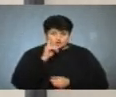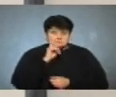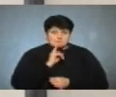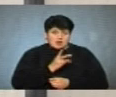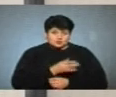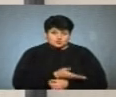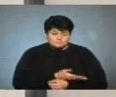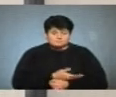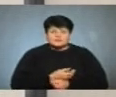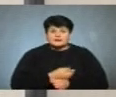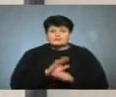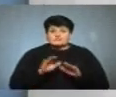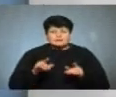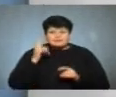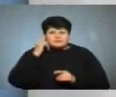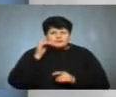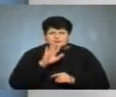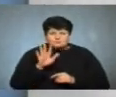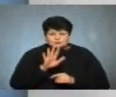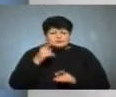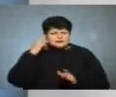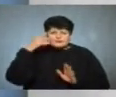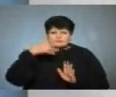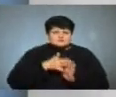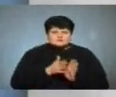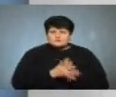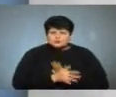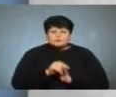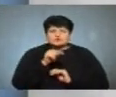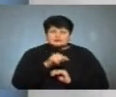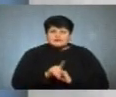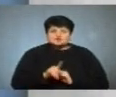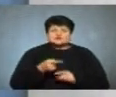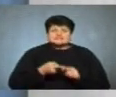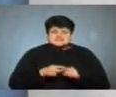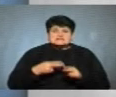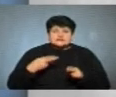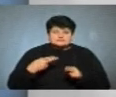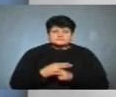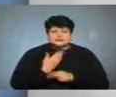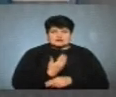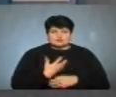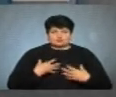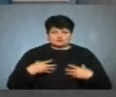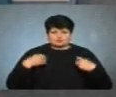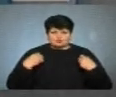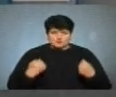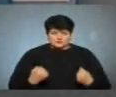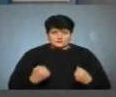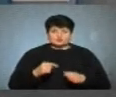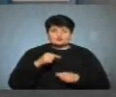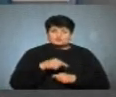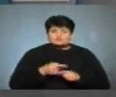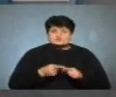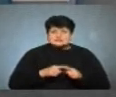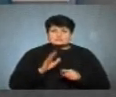але діти не задумуються і ще не усвідомлюють про те, що насправді воно шкодить їхньому здоров'ю. Тому такі продукти